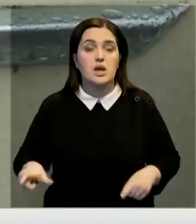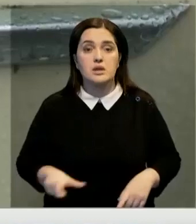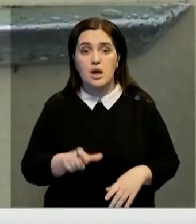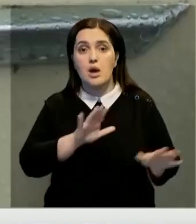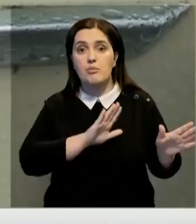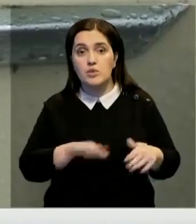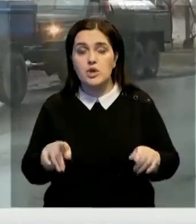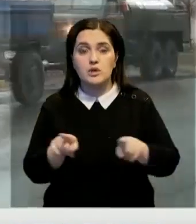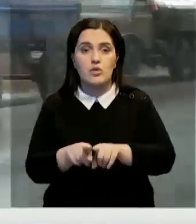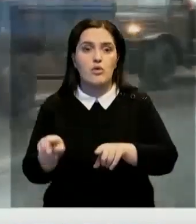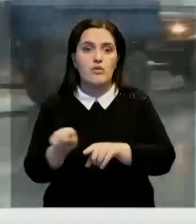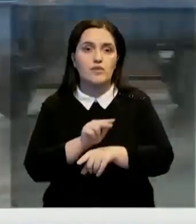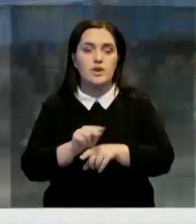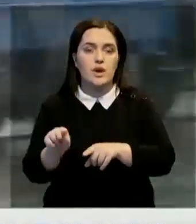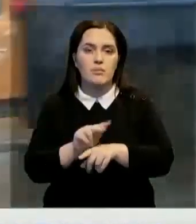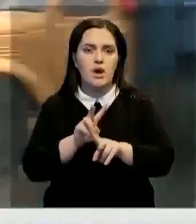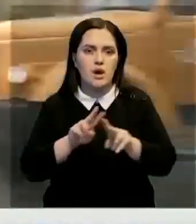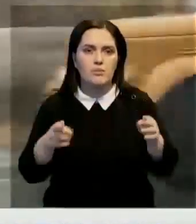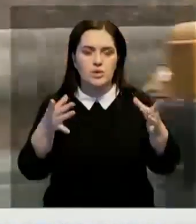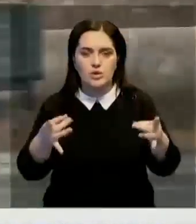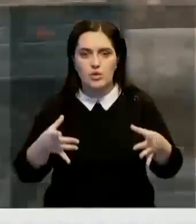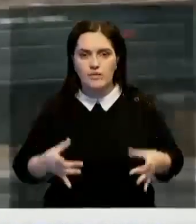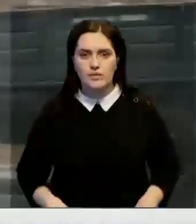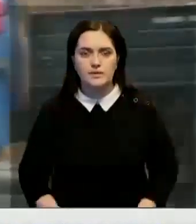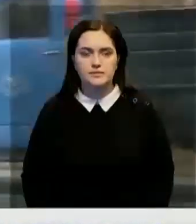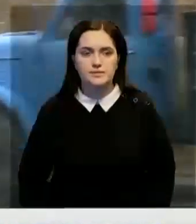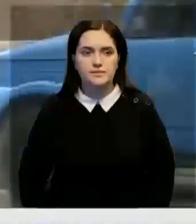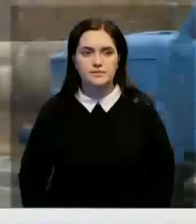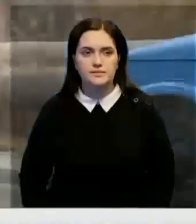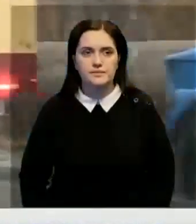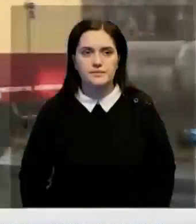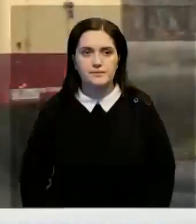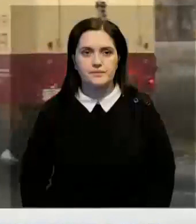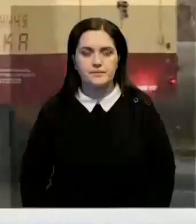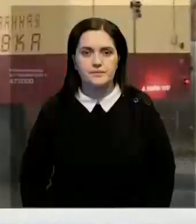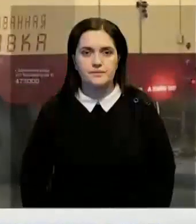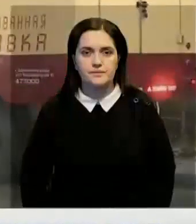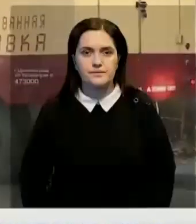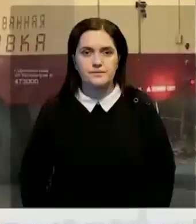после такого ремонта автомобили как новые. Марк Блюшко, Новый Рызбазаров, Хабар, 24.